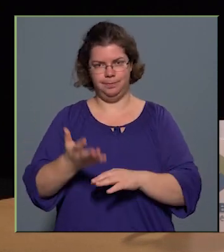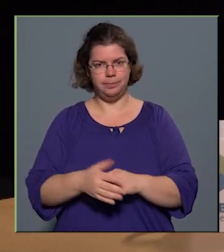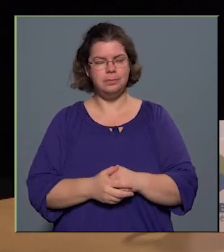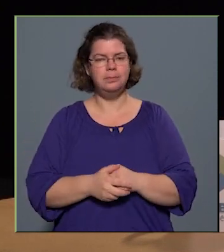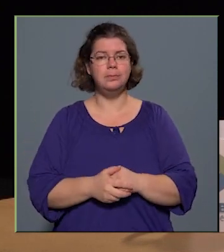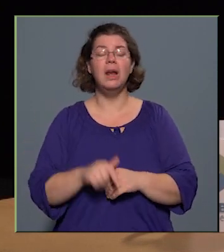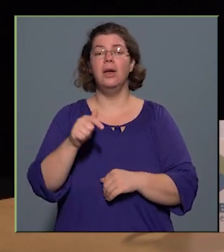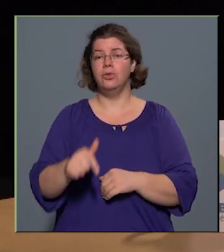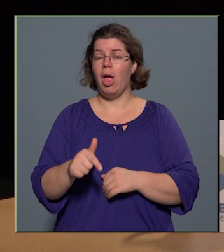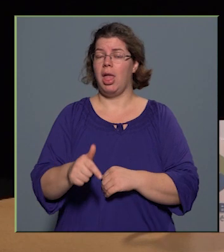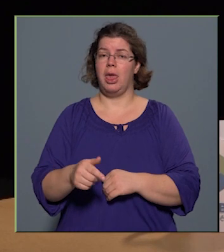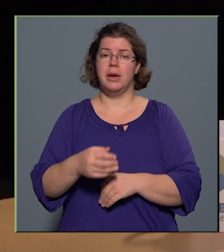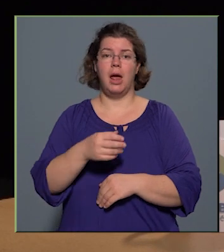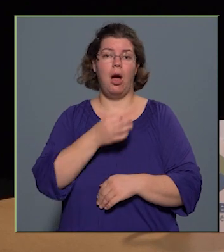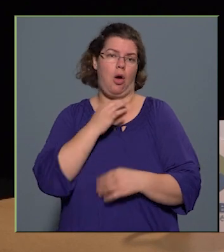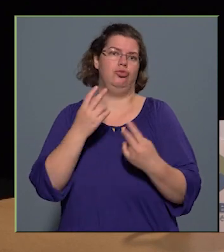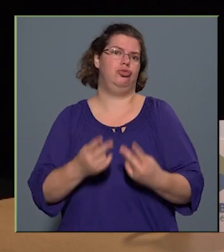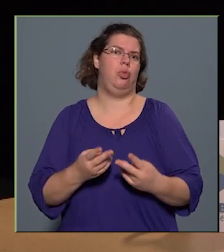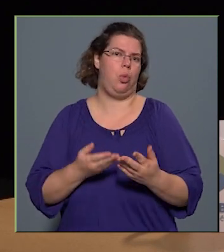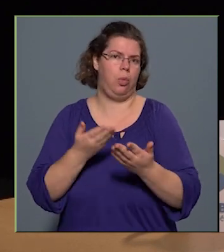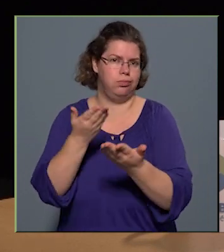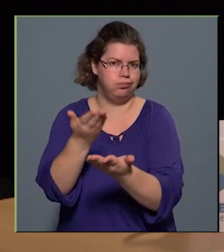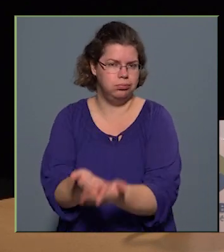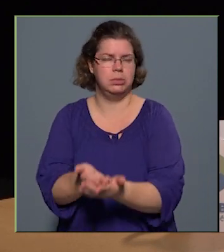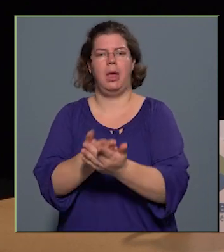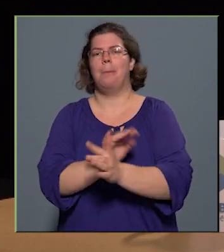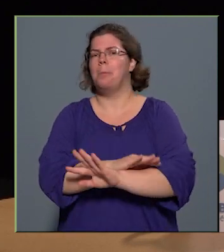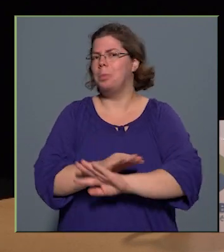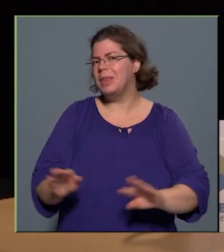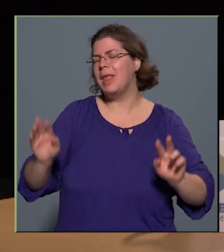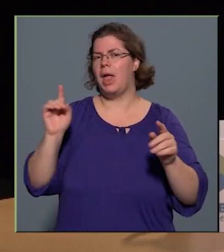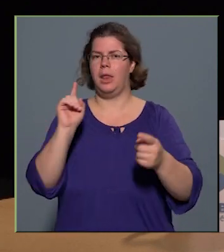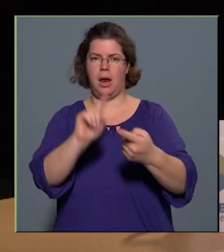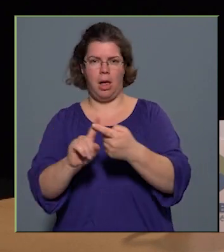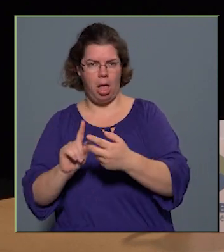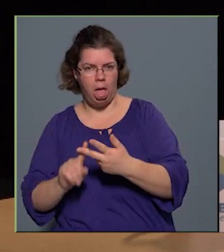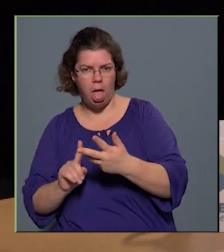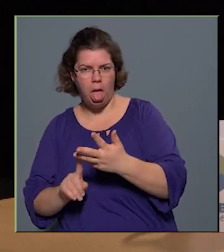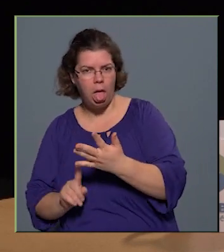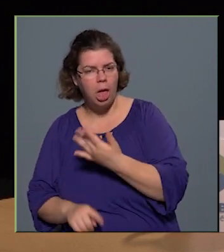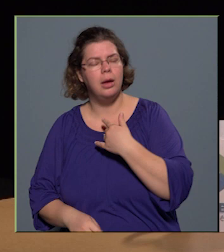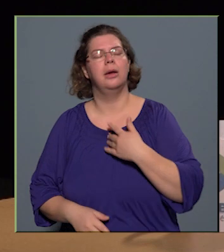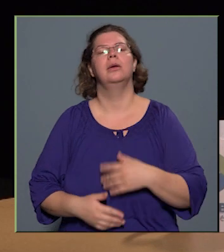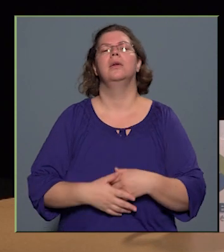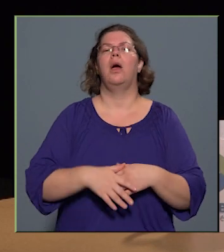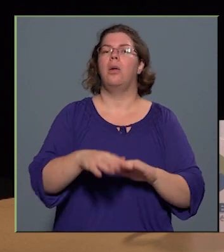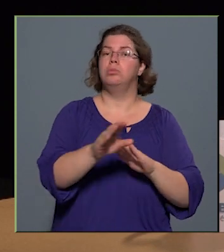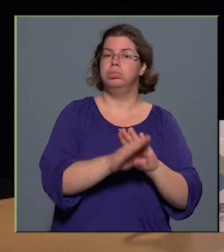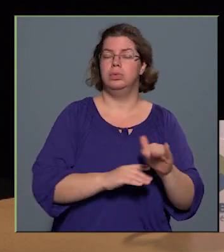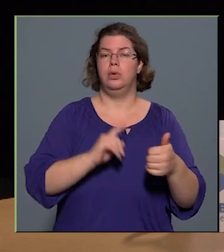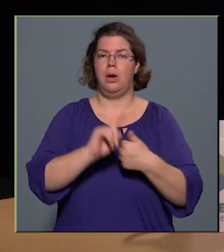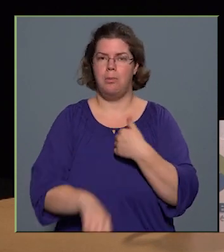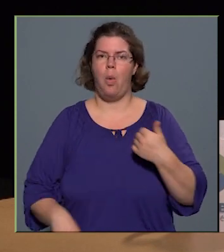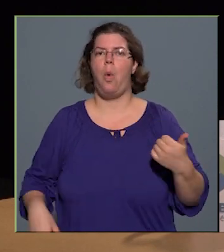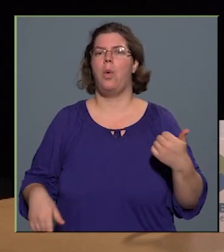fektetjük a hangsúlyt, és ez mindenre vonatkozik a programokat,